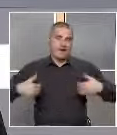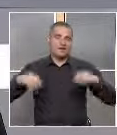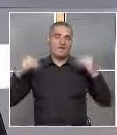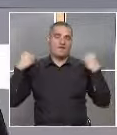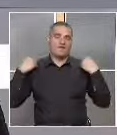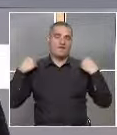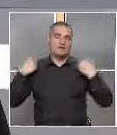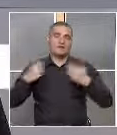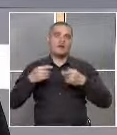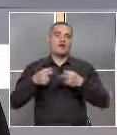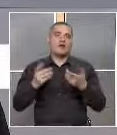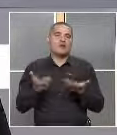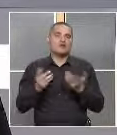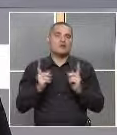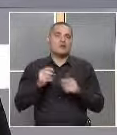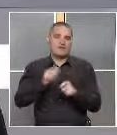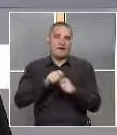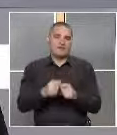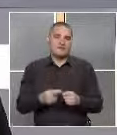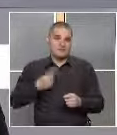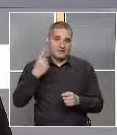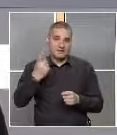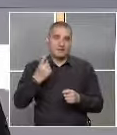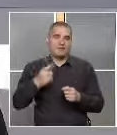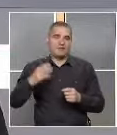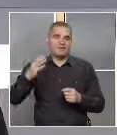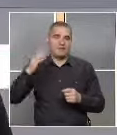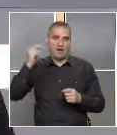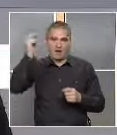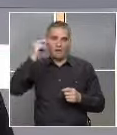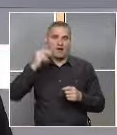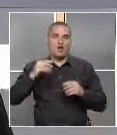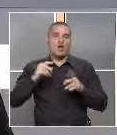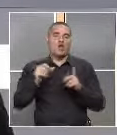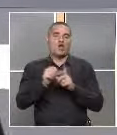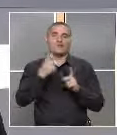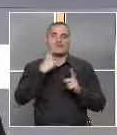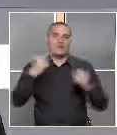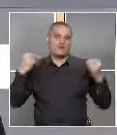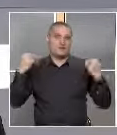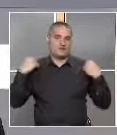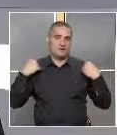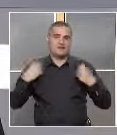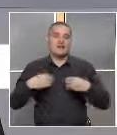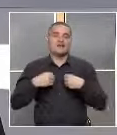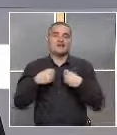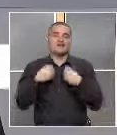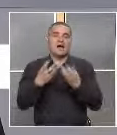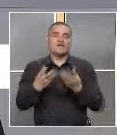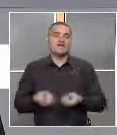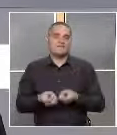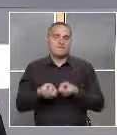университет. Това е нещо, което се прави за първи път в страната, т.е. Юго-западния университет дава